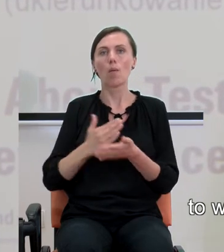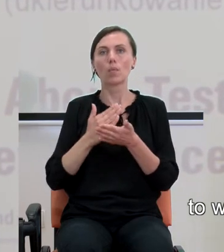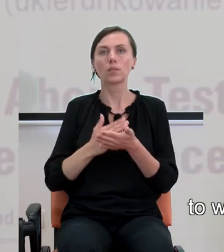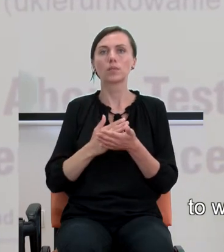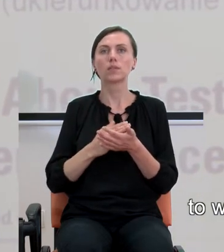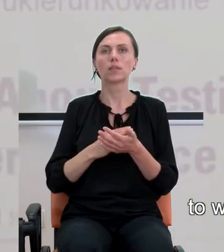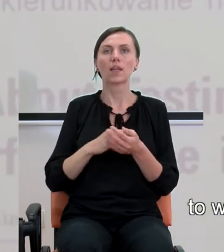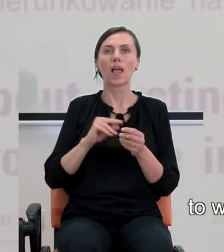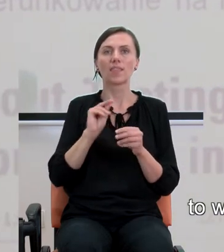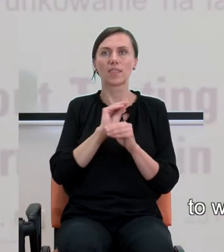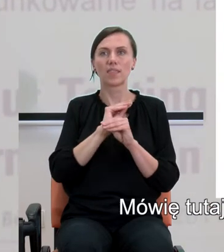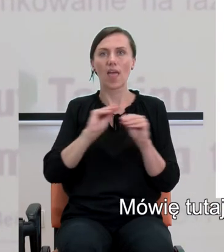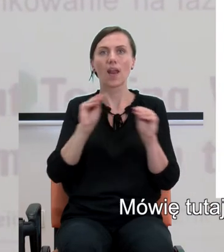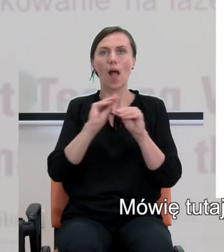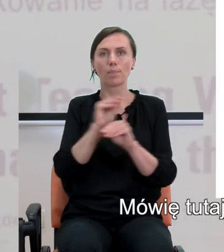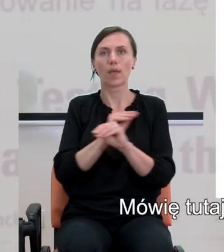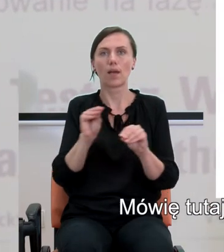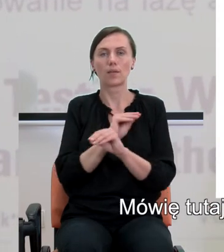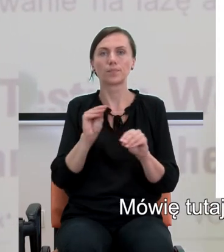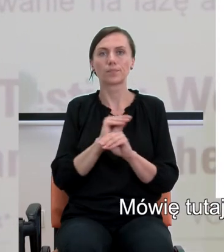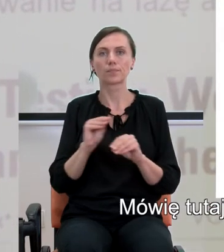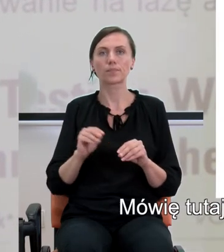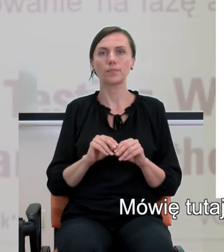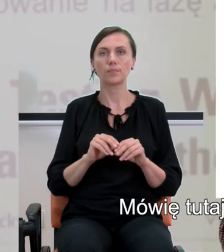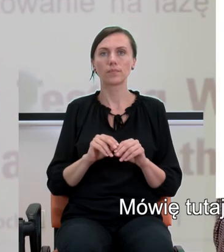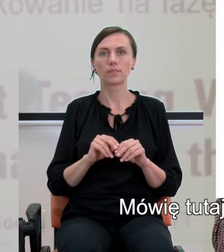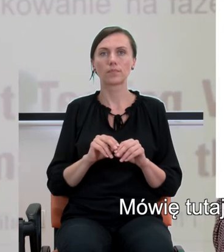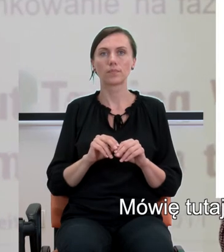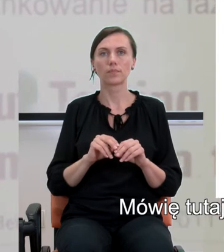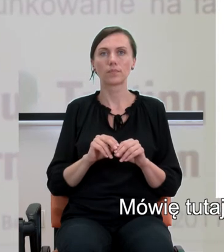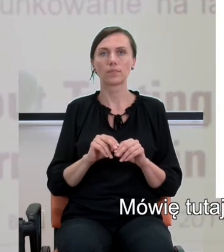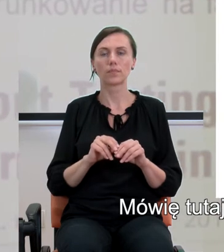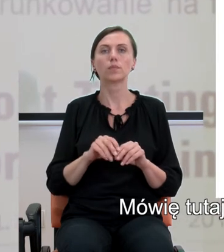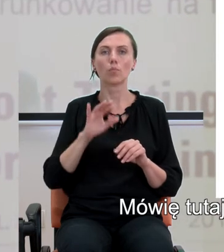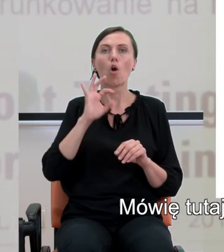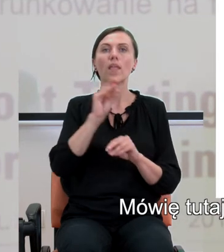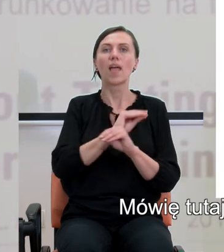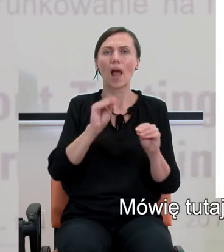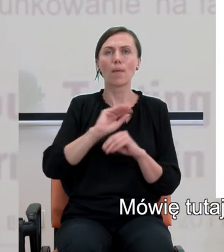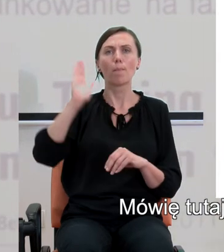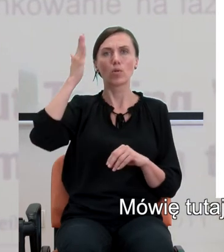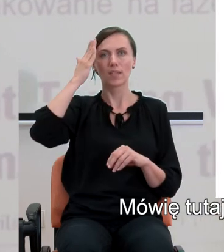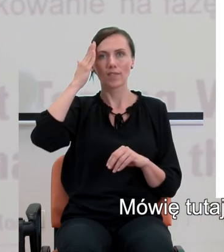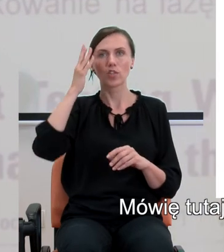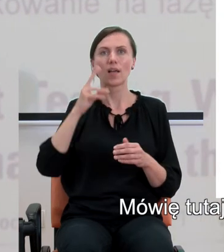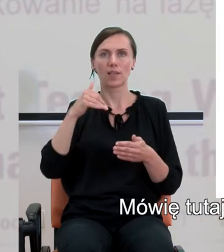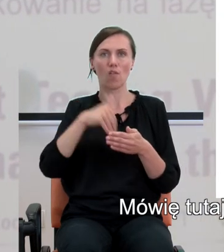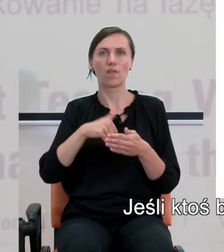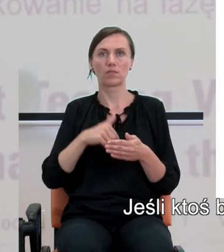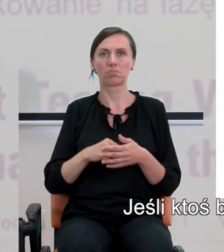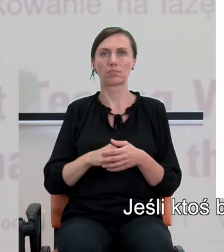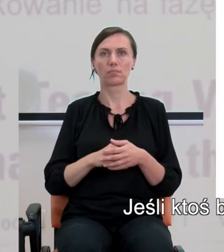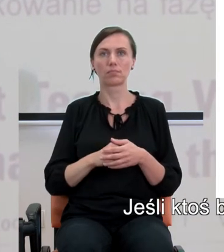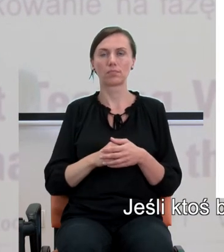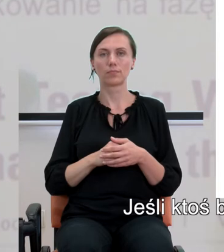typowe terapeutyczne metody. Mówię tutaj konkretnie o terapii poznawczo-behawioralnej.